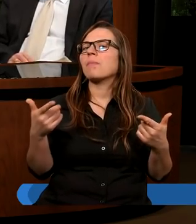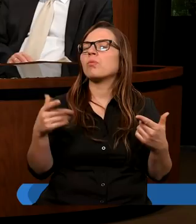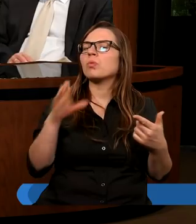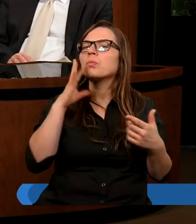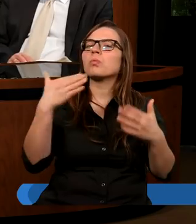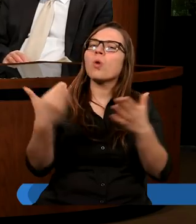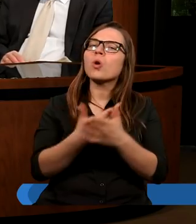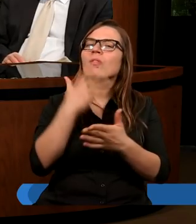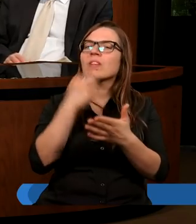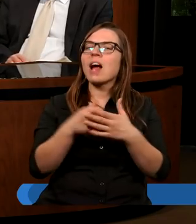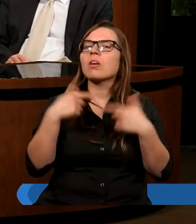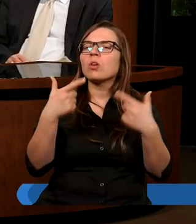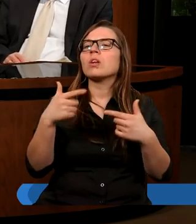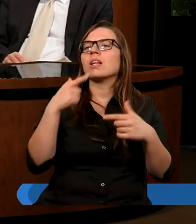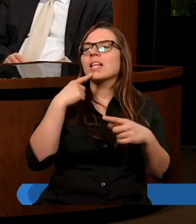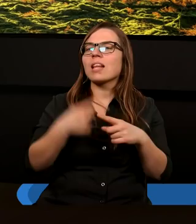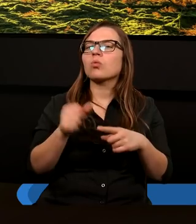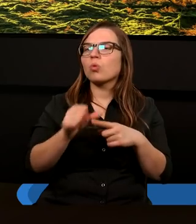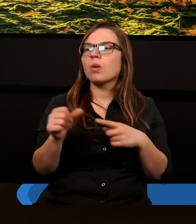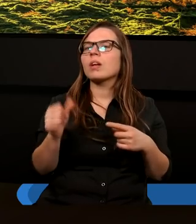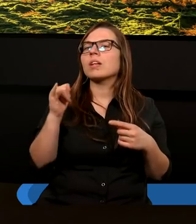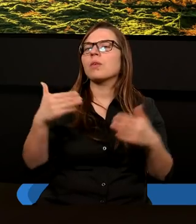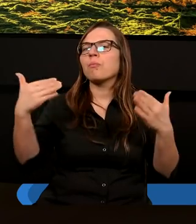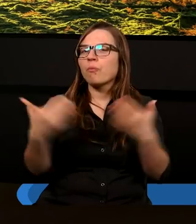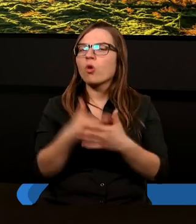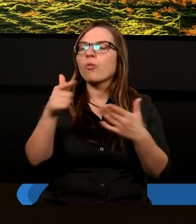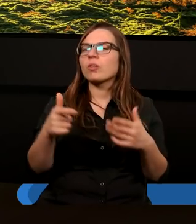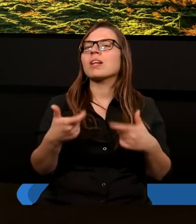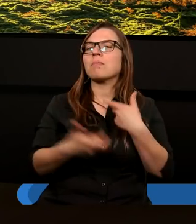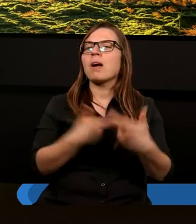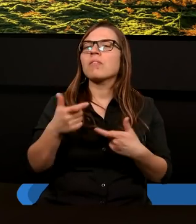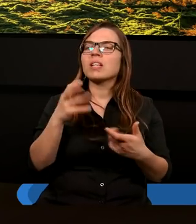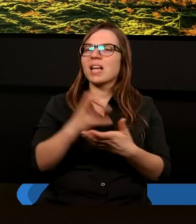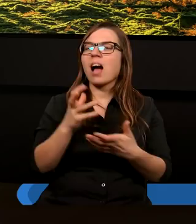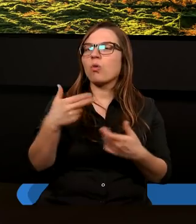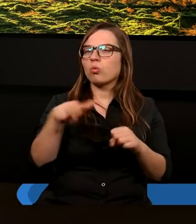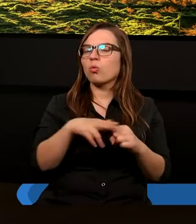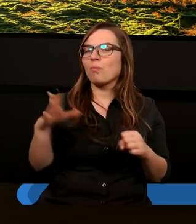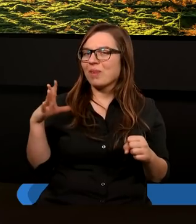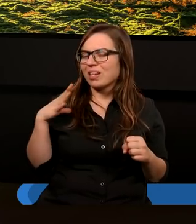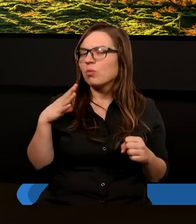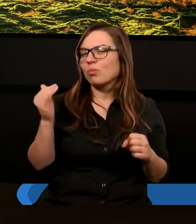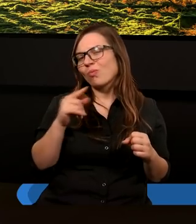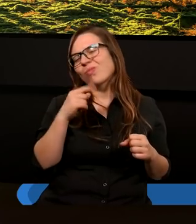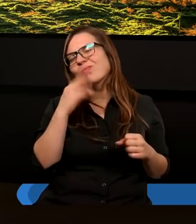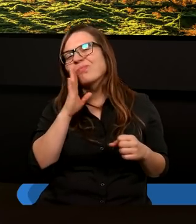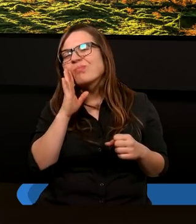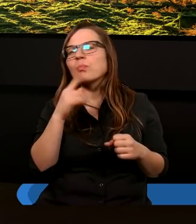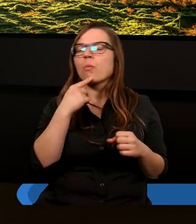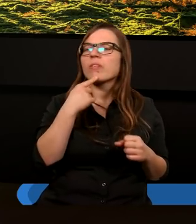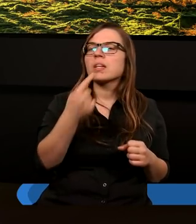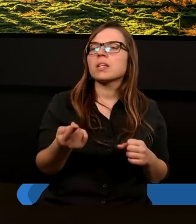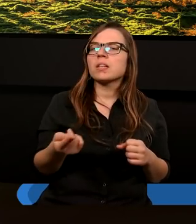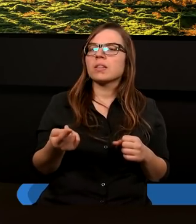świadectwo okazało się decydujące i ponownie ono sprawiło, że Jakub, który przecież był, można by rzec, takim